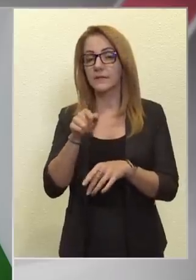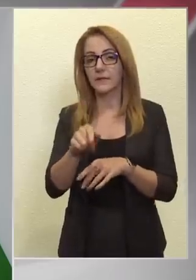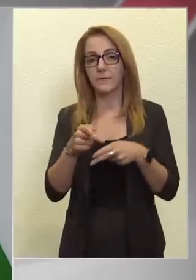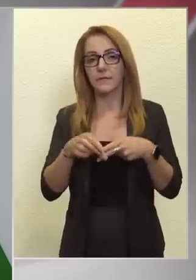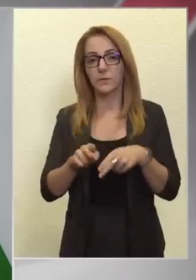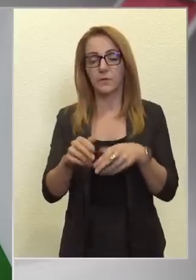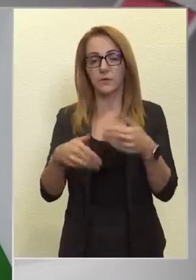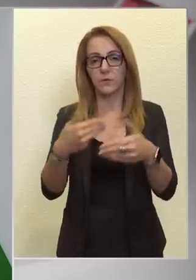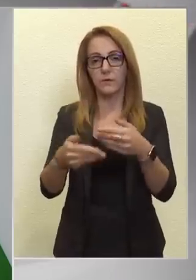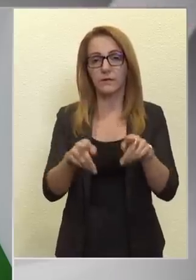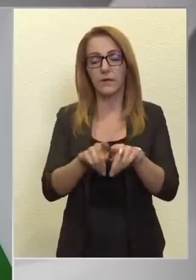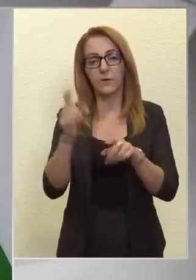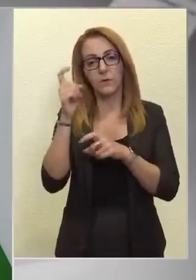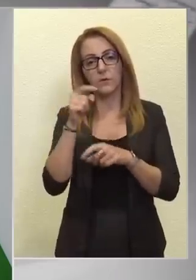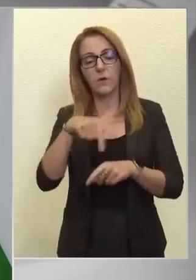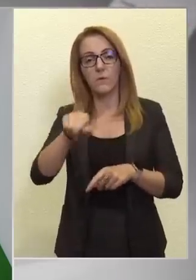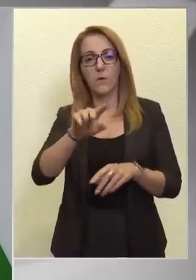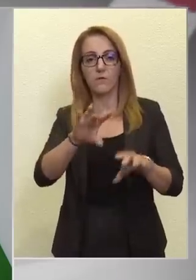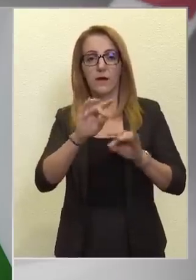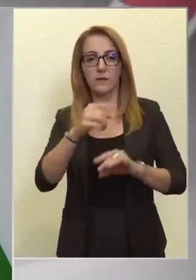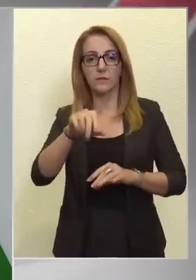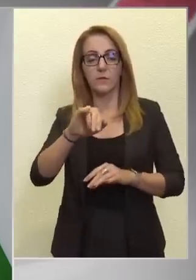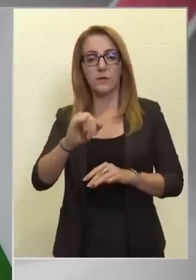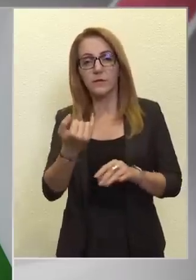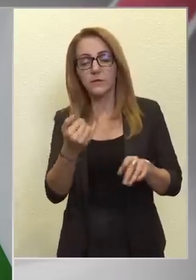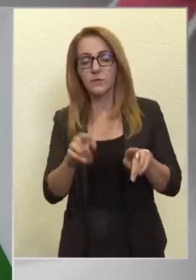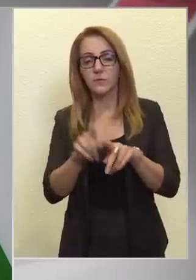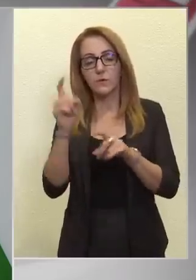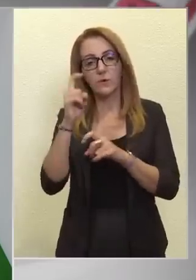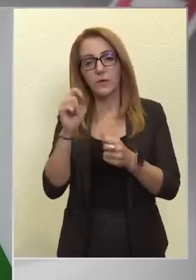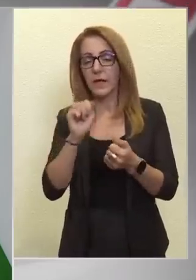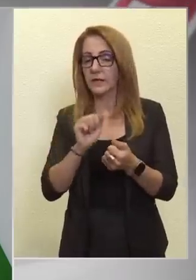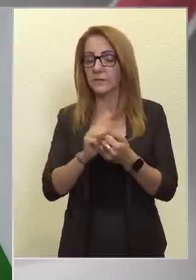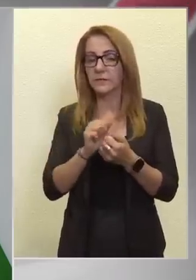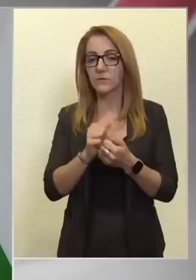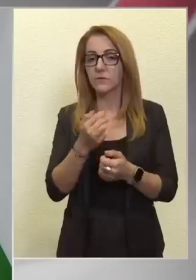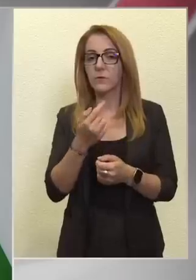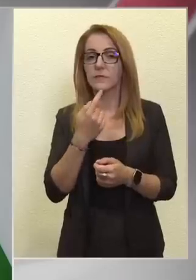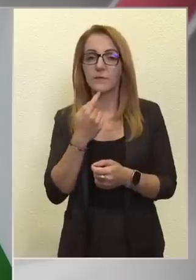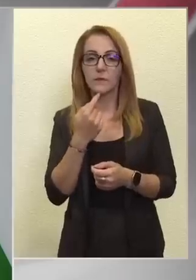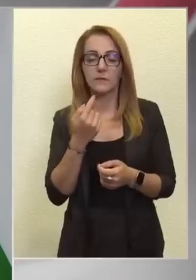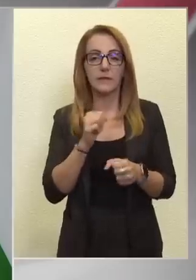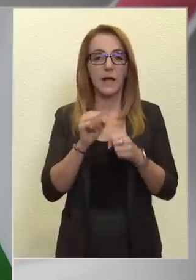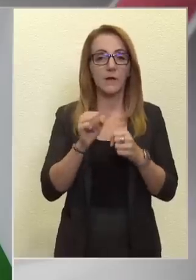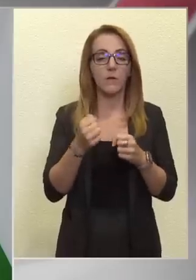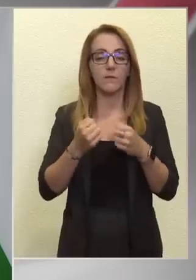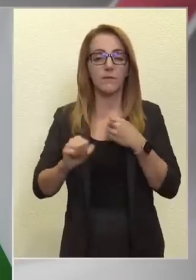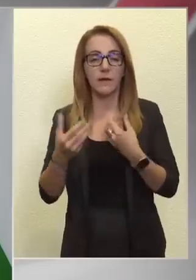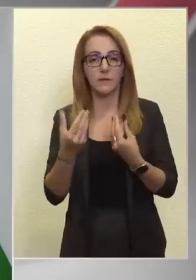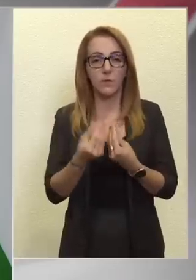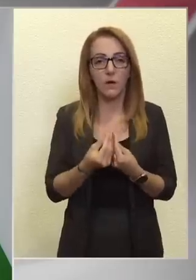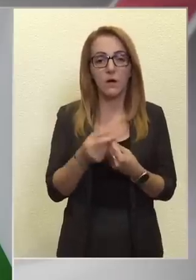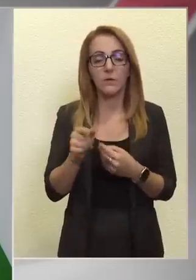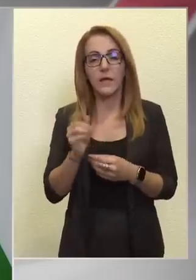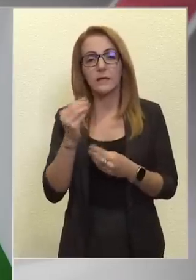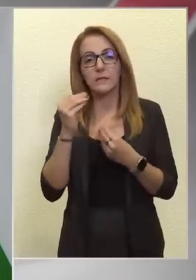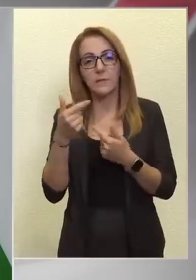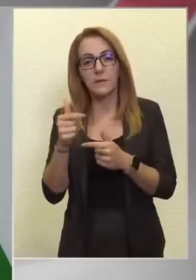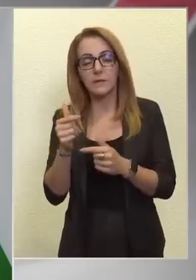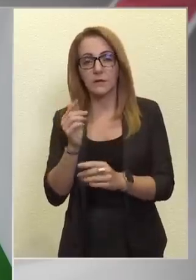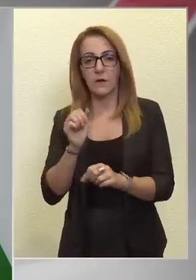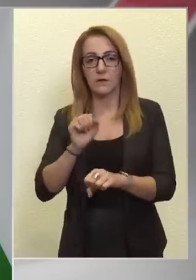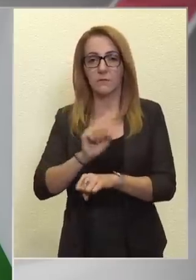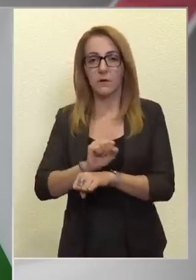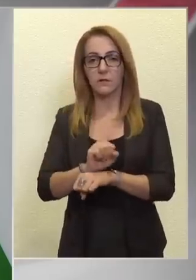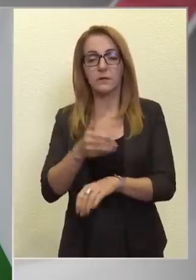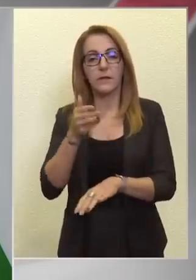én úgy gondolom, az ő választóik is azt gondolják, akik egyébként feltétlenül nem szimpatizálnak a kormánypártokkal, hogy ez egy méltatlan magatartás